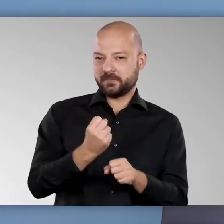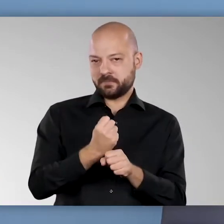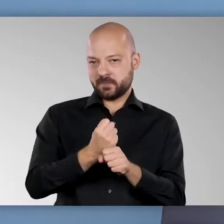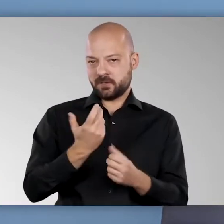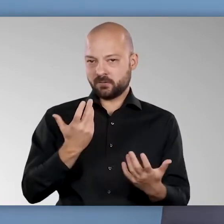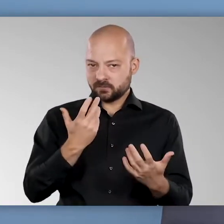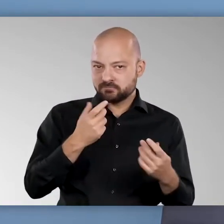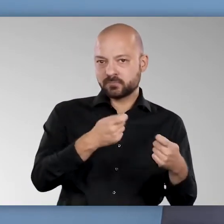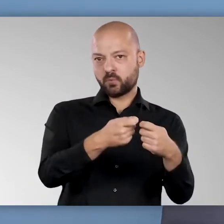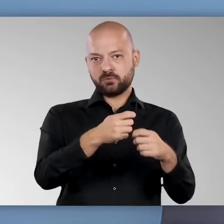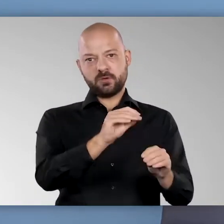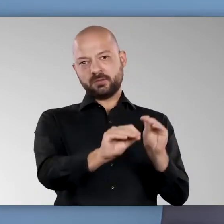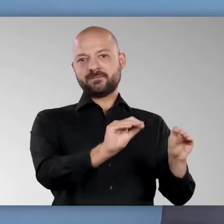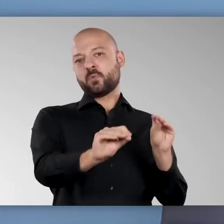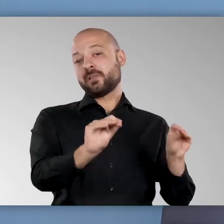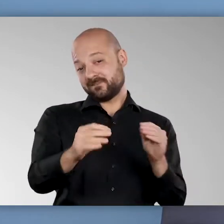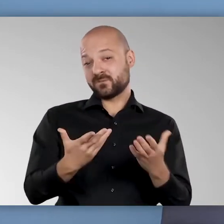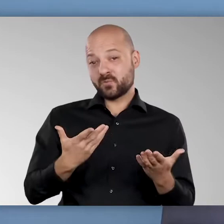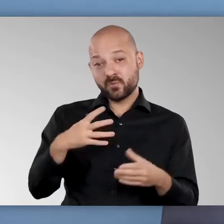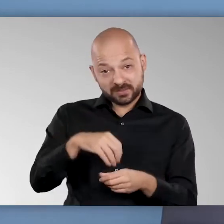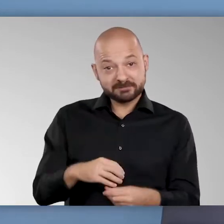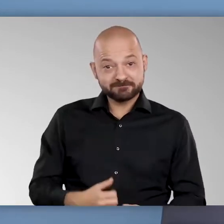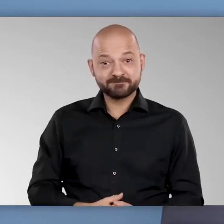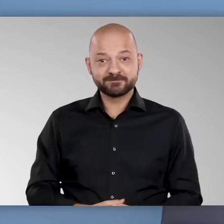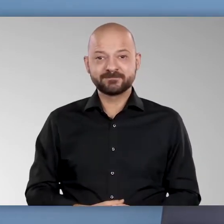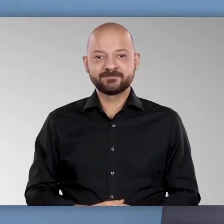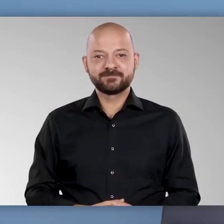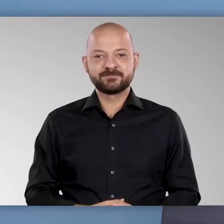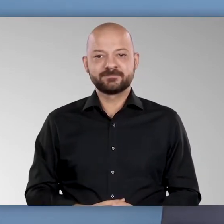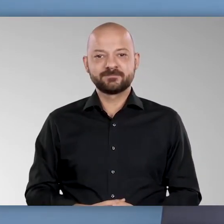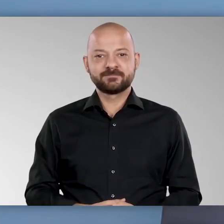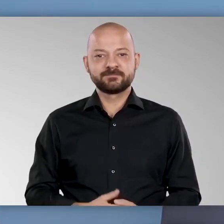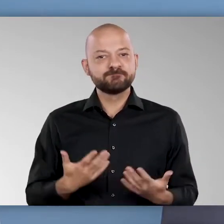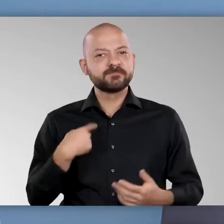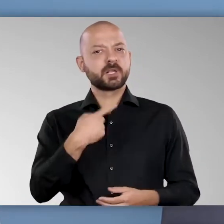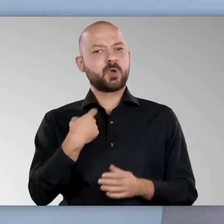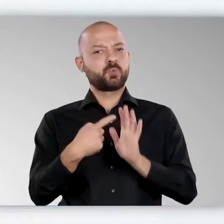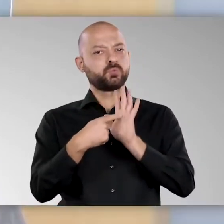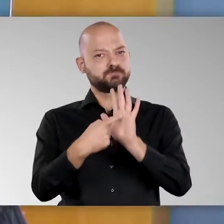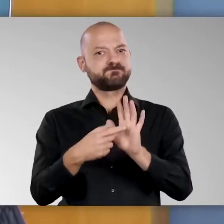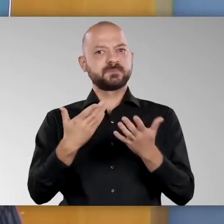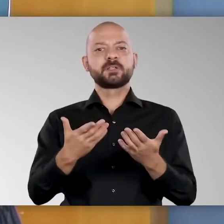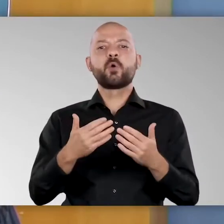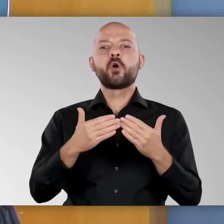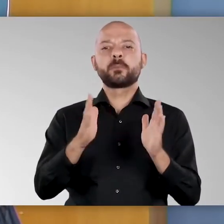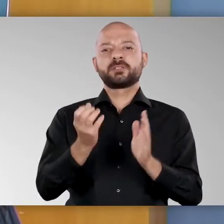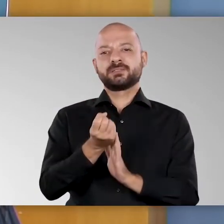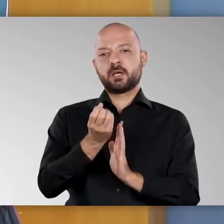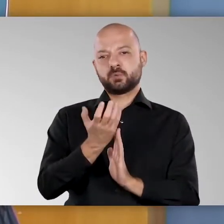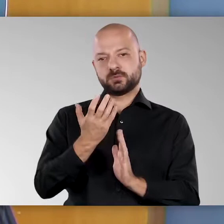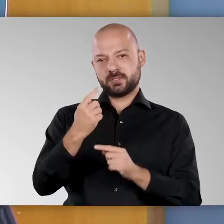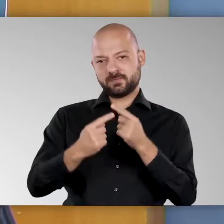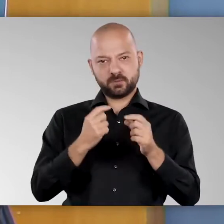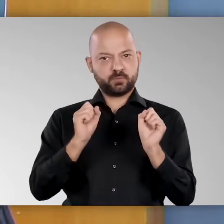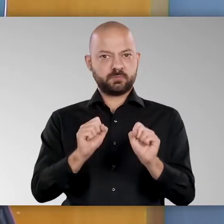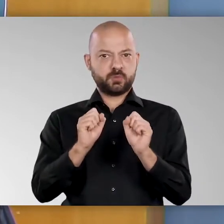mit Appen mitmachen heißt hier eben auch dann die Kontakte informieren. Und wir haben auch gezeigt, dass